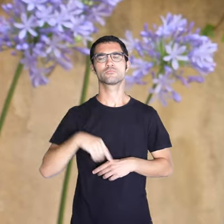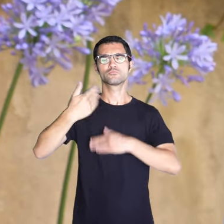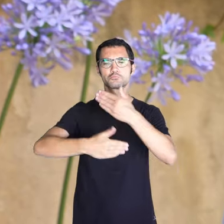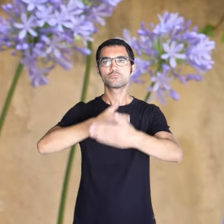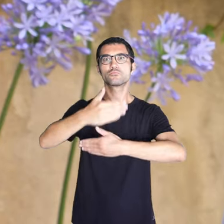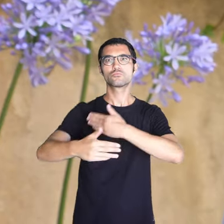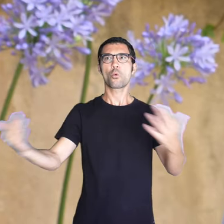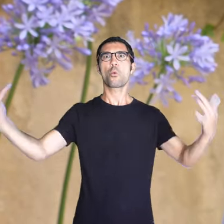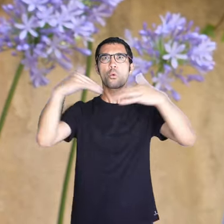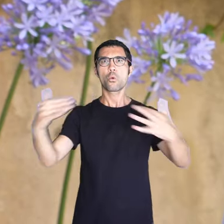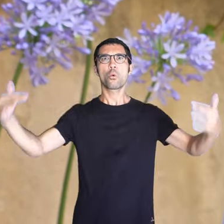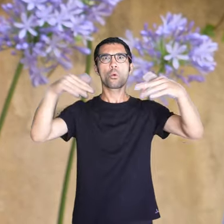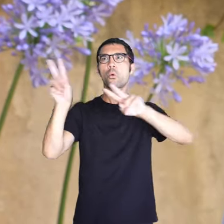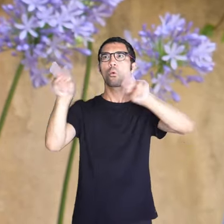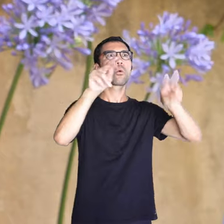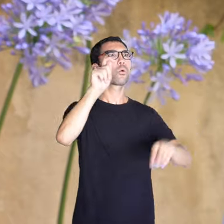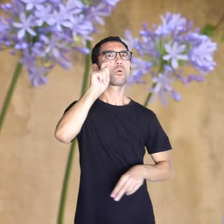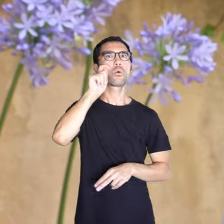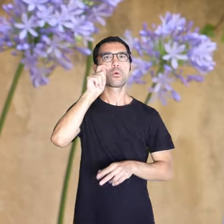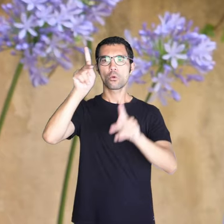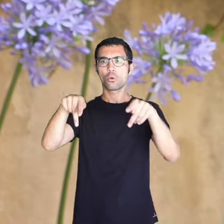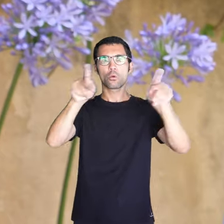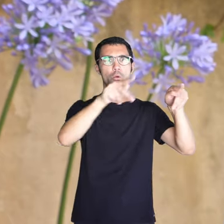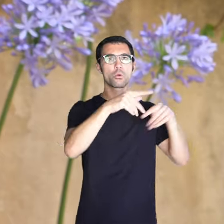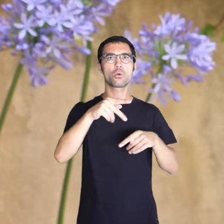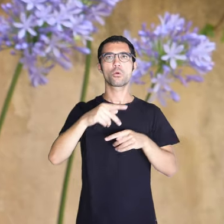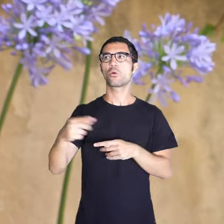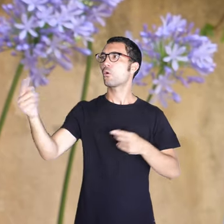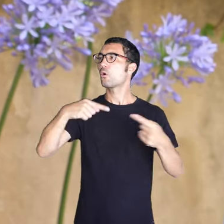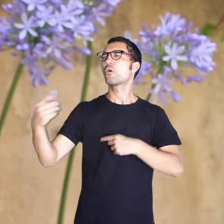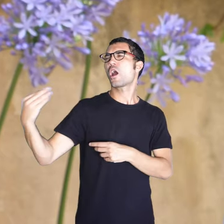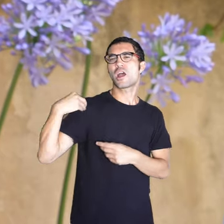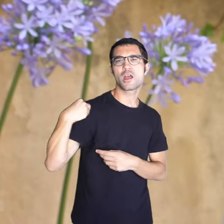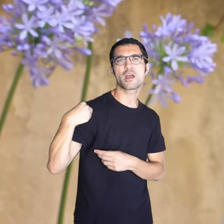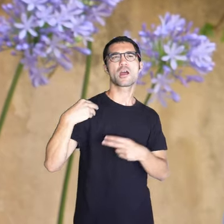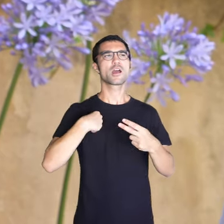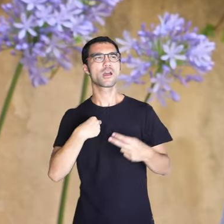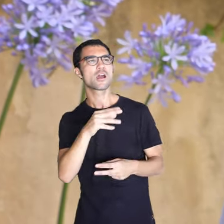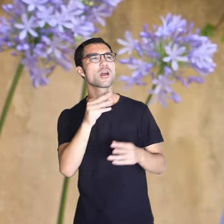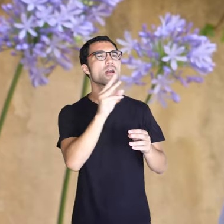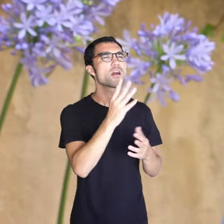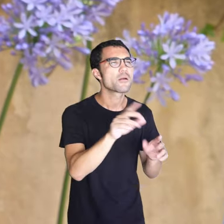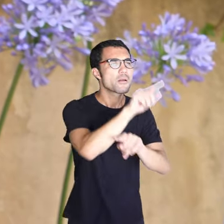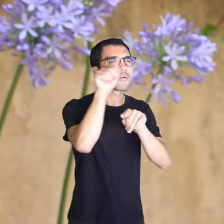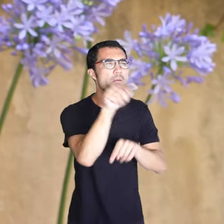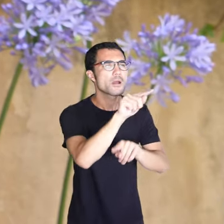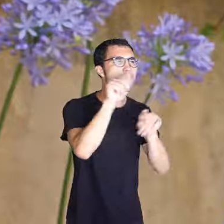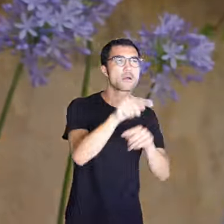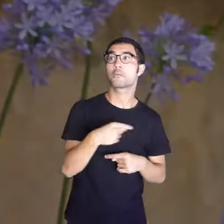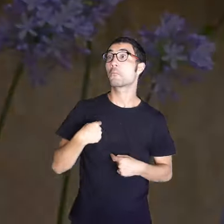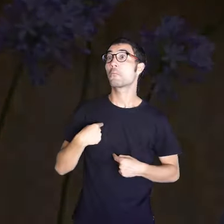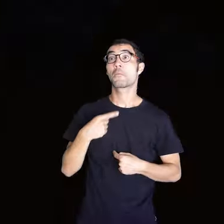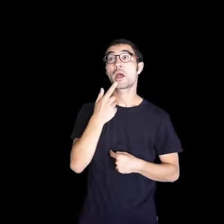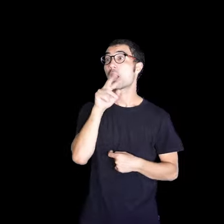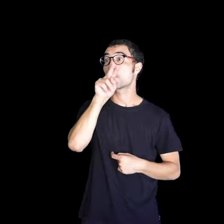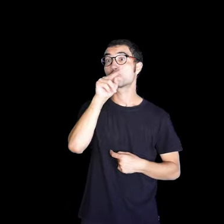me demanava qualque cosa, qualque o això. I feia set sonyes, perquè jo no sabia xerrar.